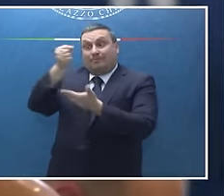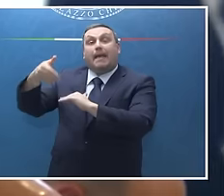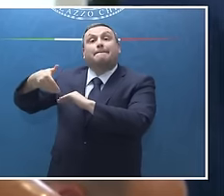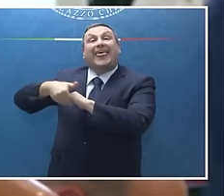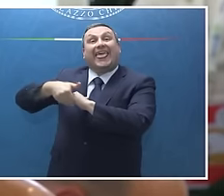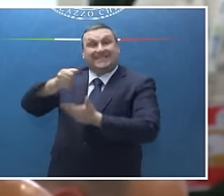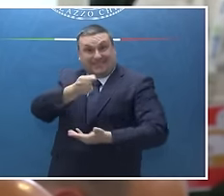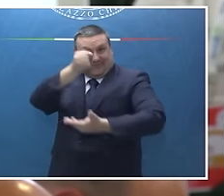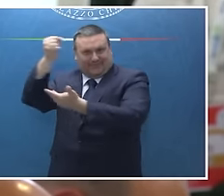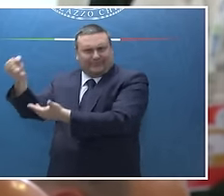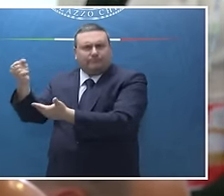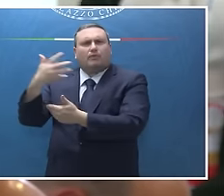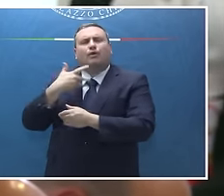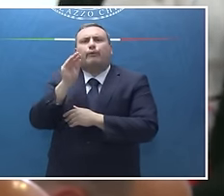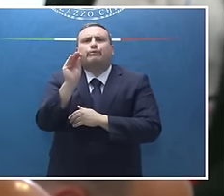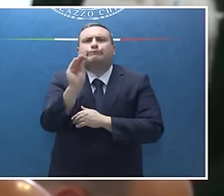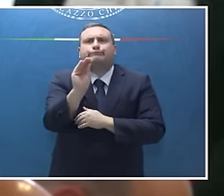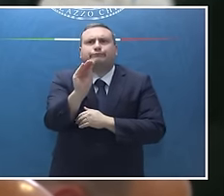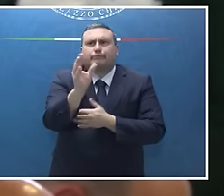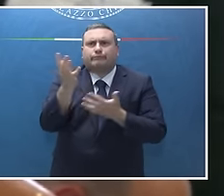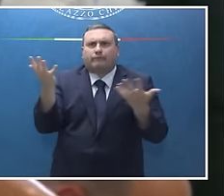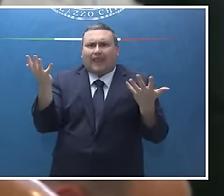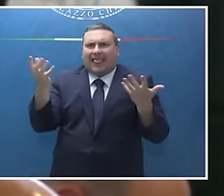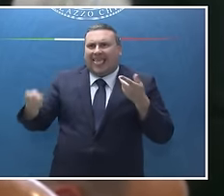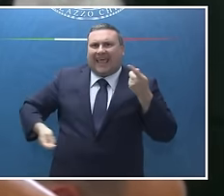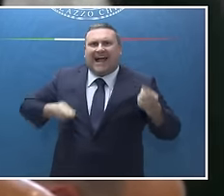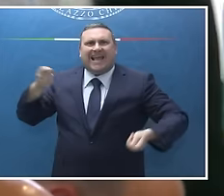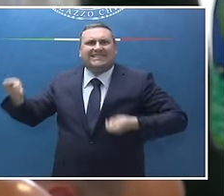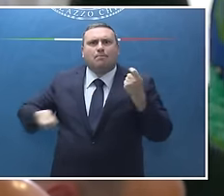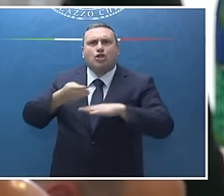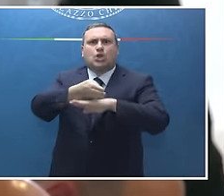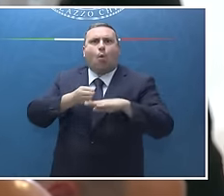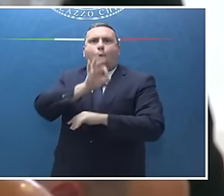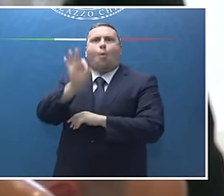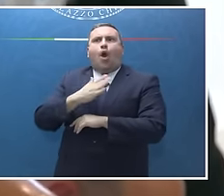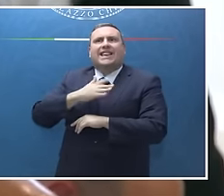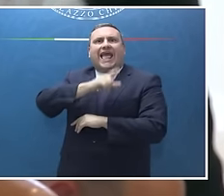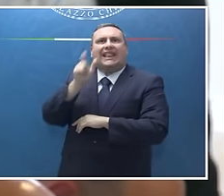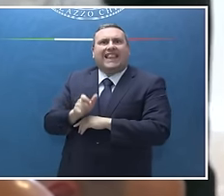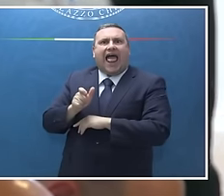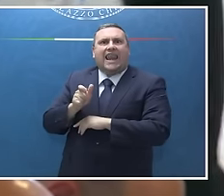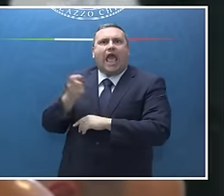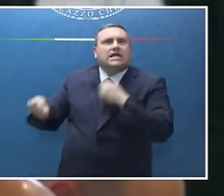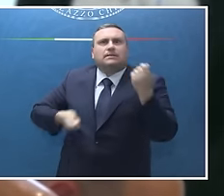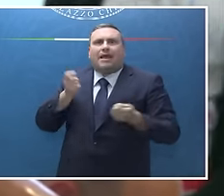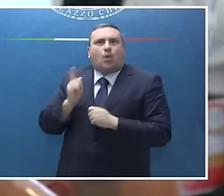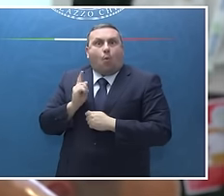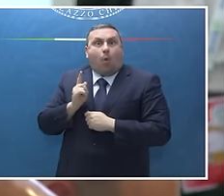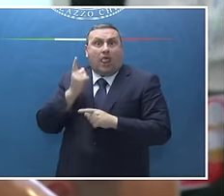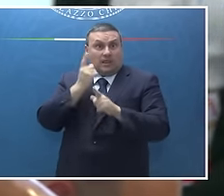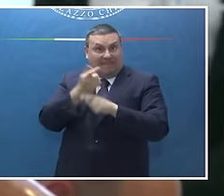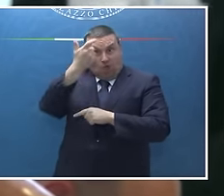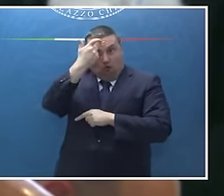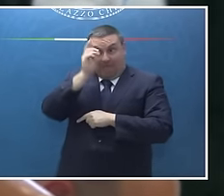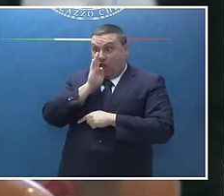a quanto ammonterà l'esborso in quota parte dell'Italia per questo prestito e se verrà direttamente erogato al Governo oppure